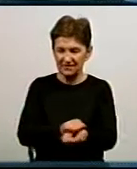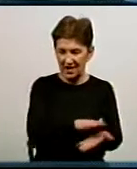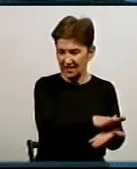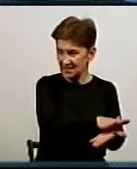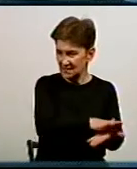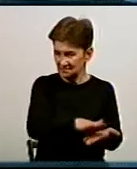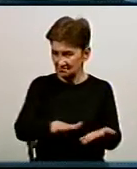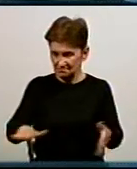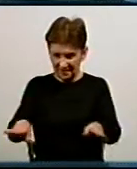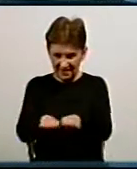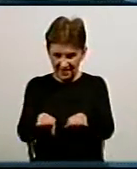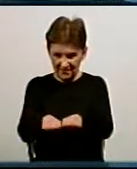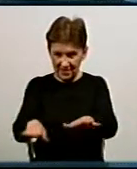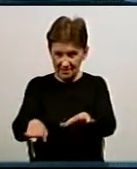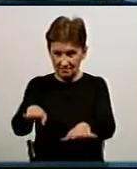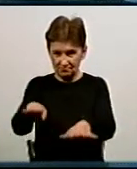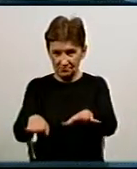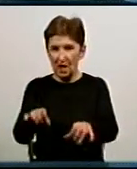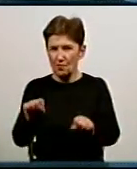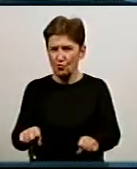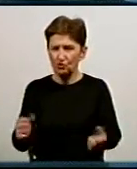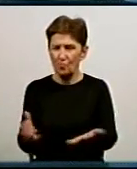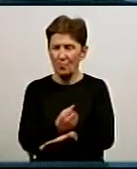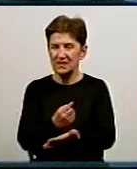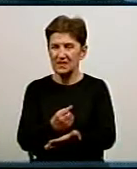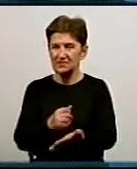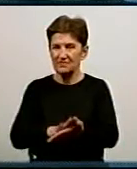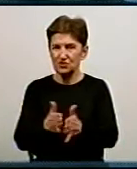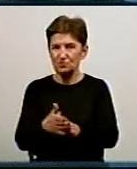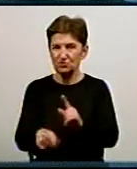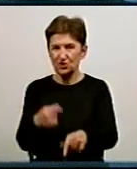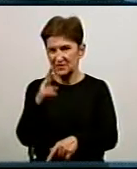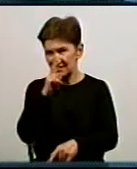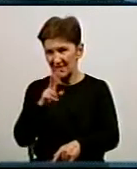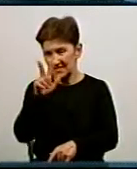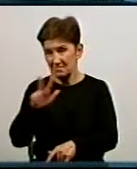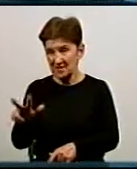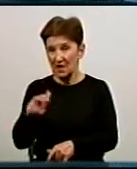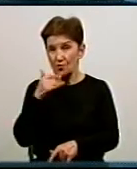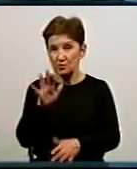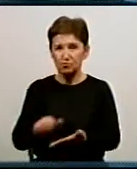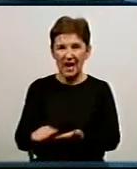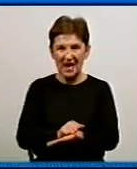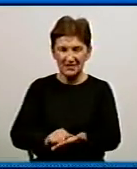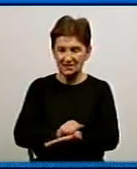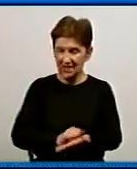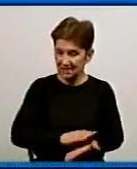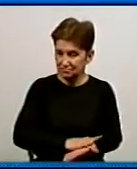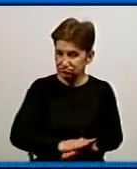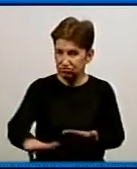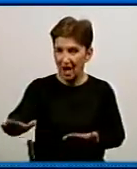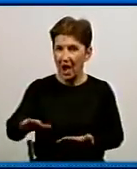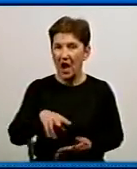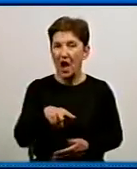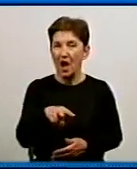важливе питання, можемо опинитися в ситуації через 2-3 місяці, коли в нас постелять асфальт, дай Бог, а ось люки залишаться.